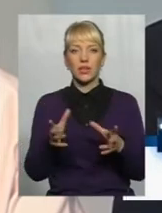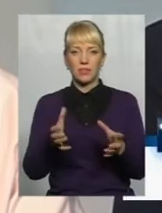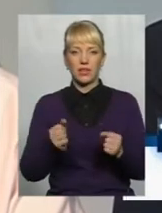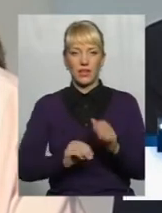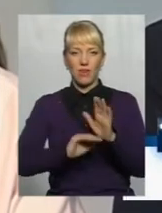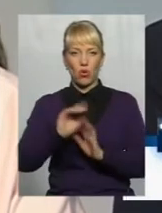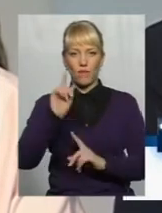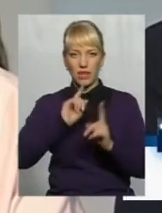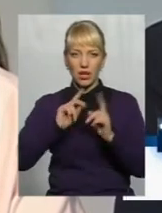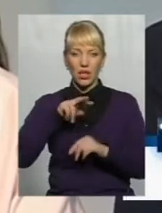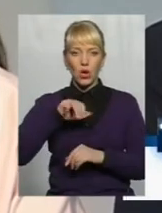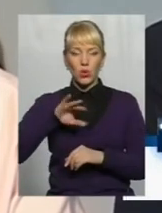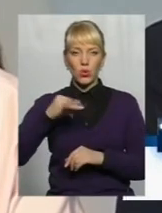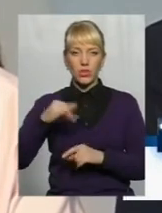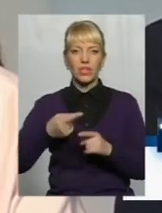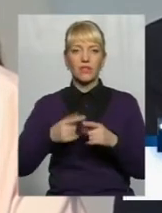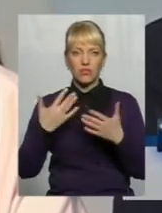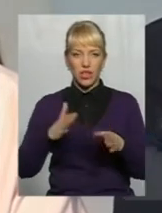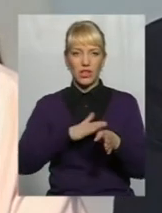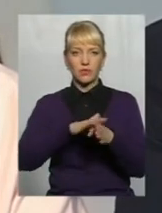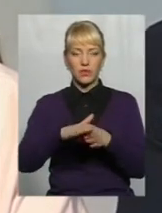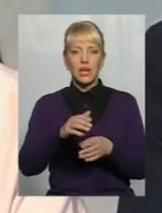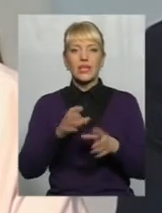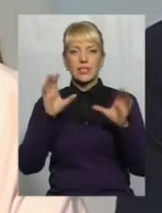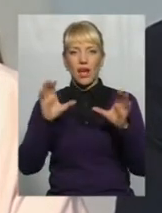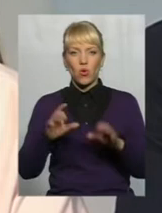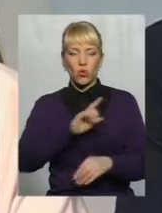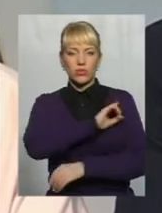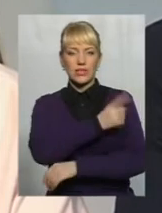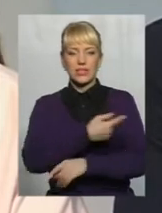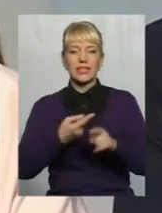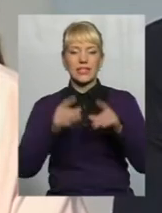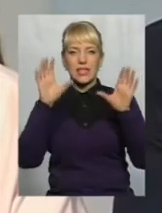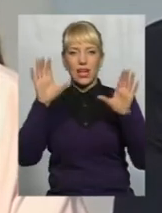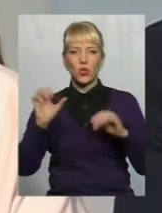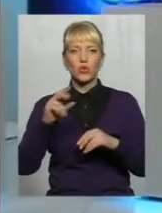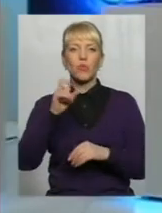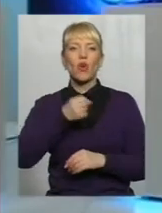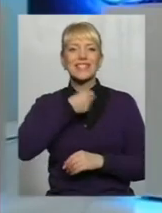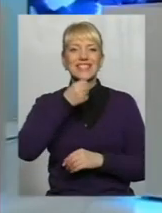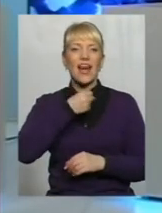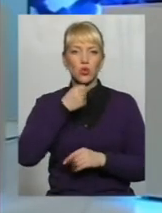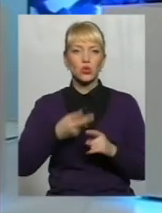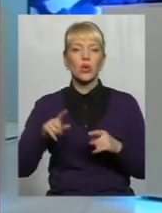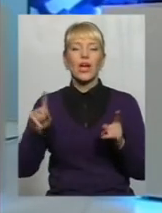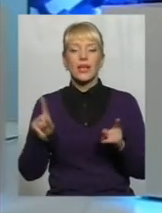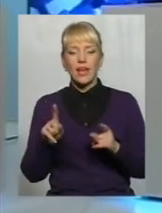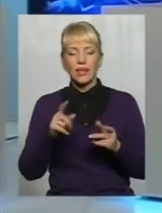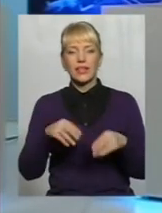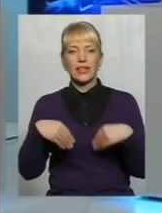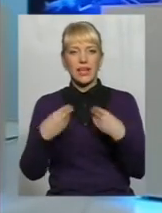лютому Він вже опублікований, не був законної сили Це закон про статус старости, яким передбачено всі можливі